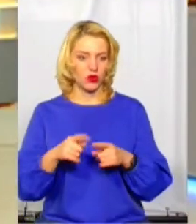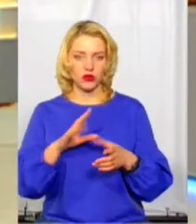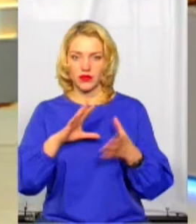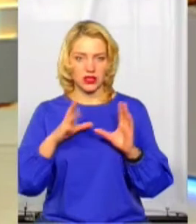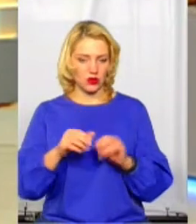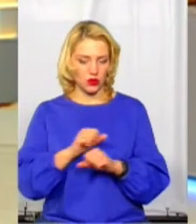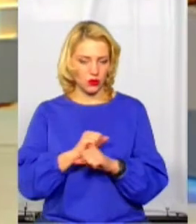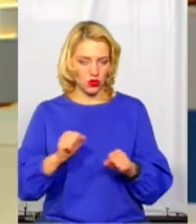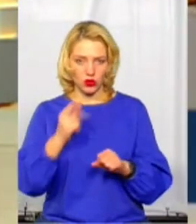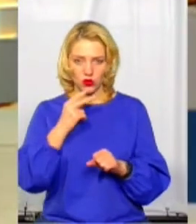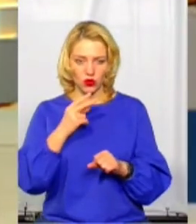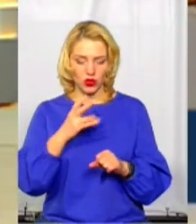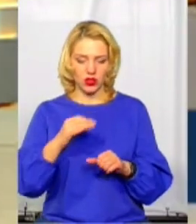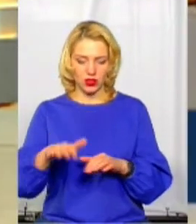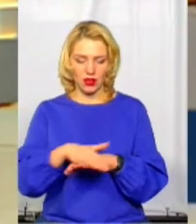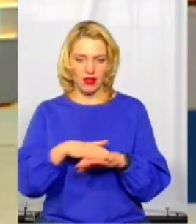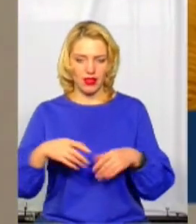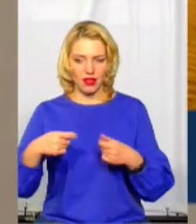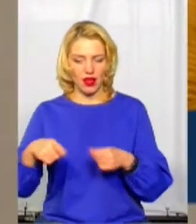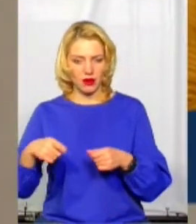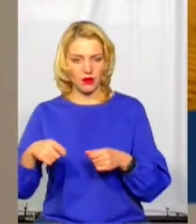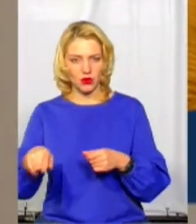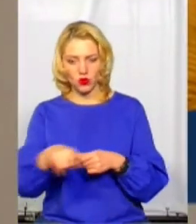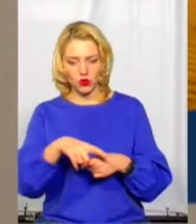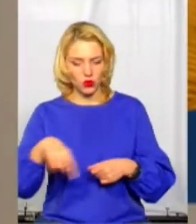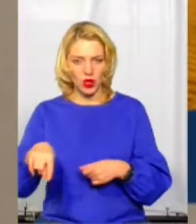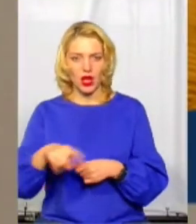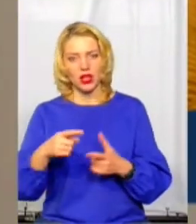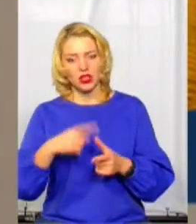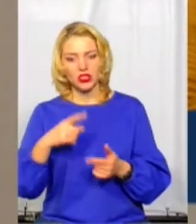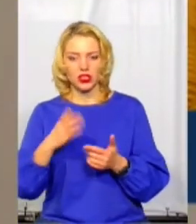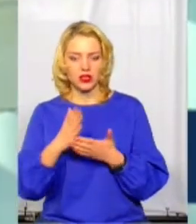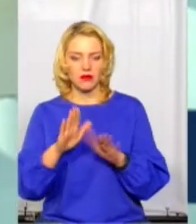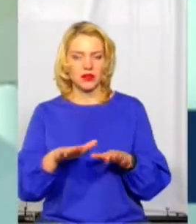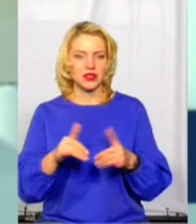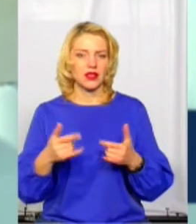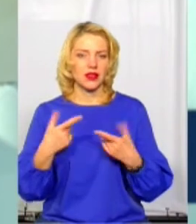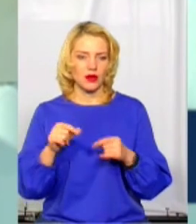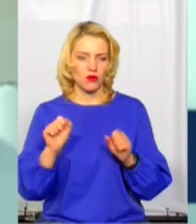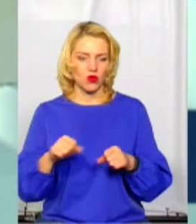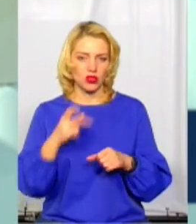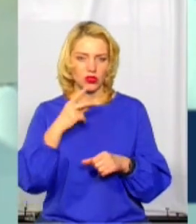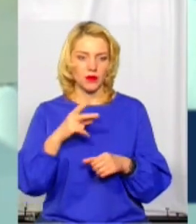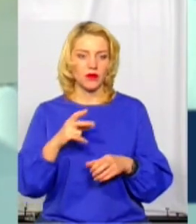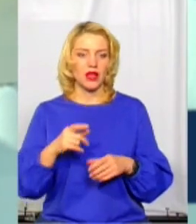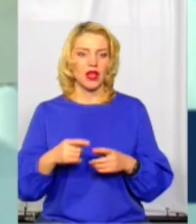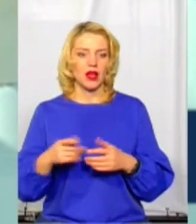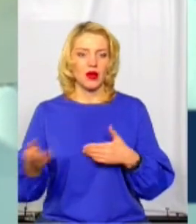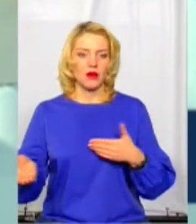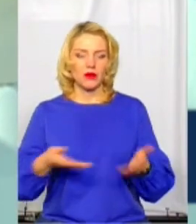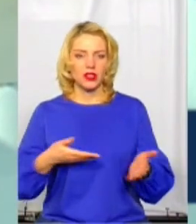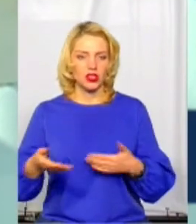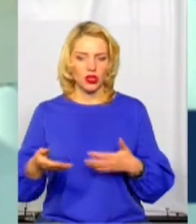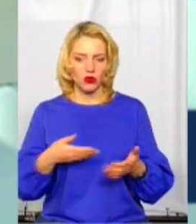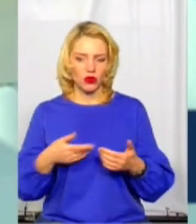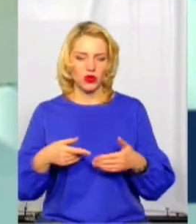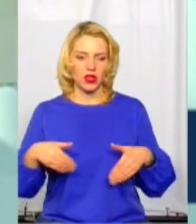цілому на різдвяному ярмарку. Чи є якісь певні зони, де все ж таки курці могли би взаконно покурити? Ну, взагалі, вся пішохідна зона вулиці Проскурівської,